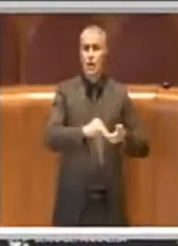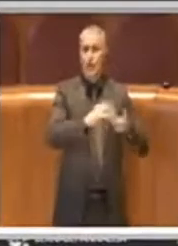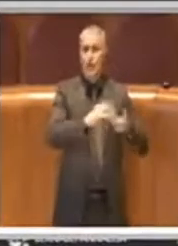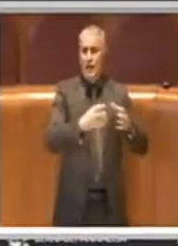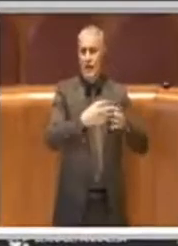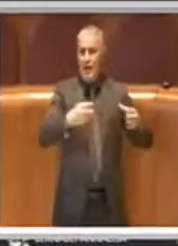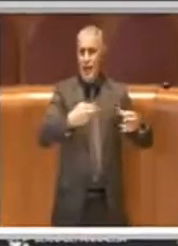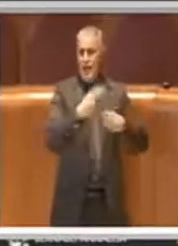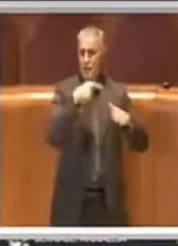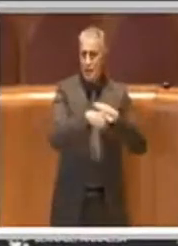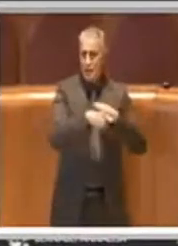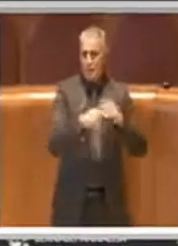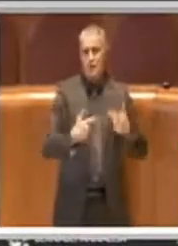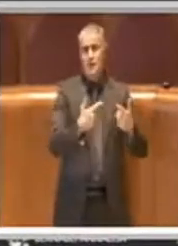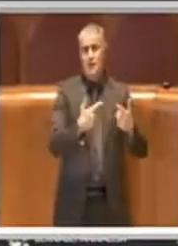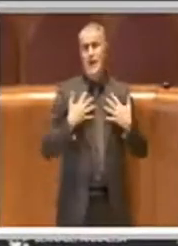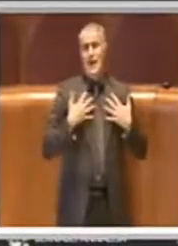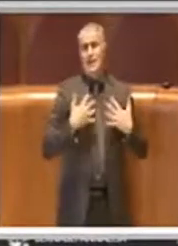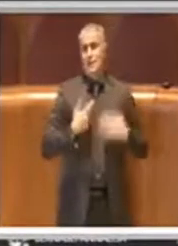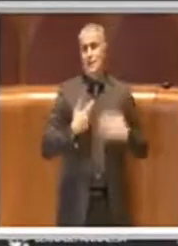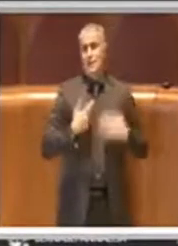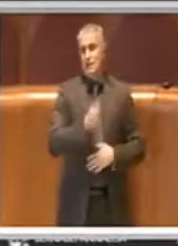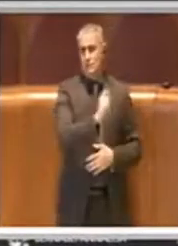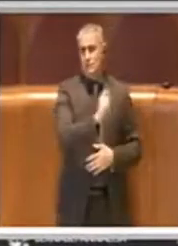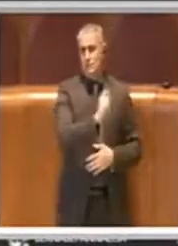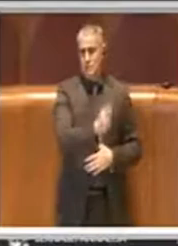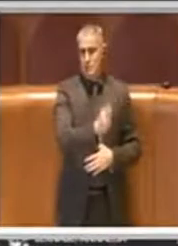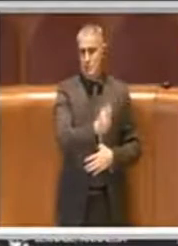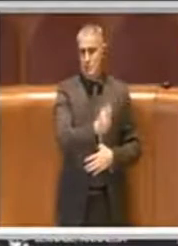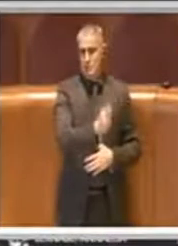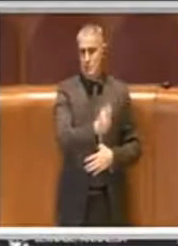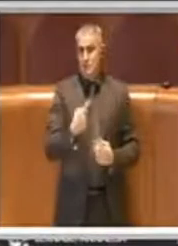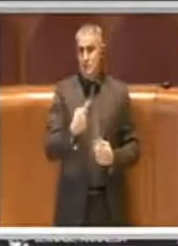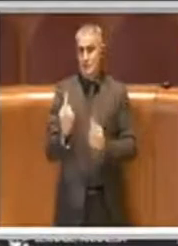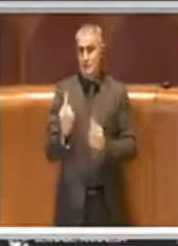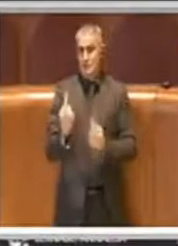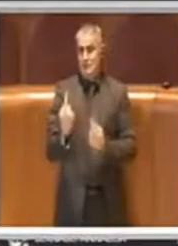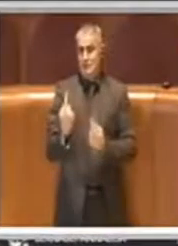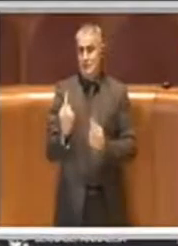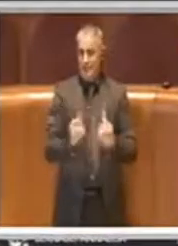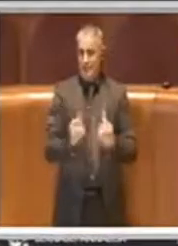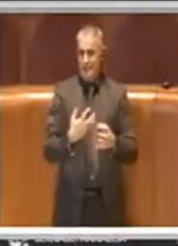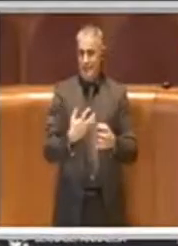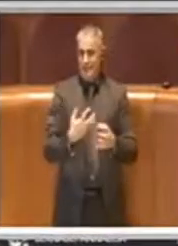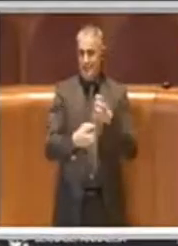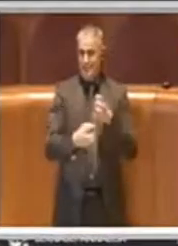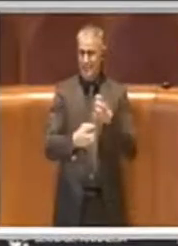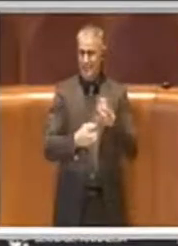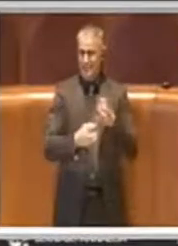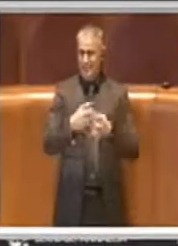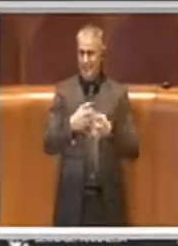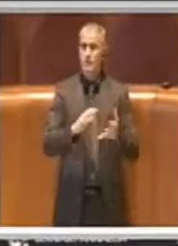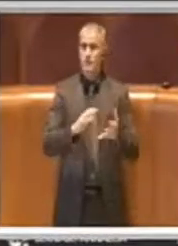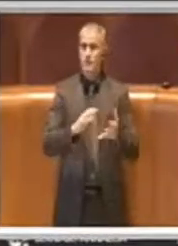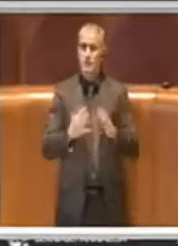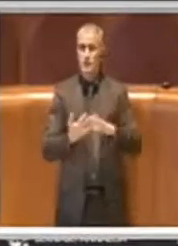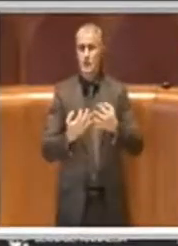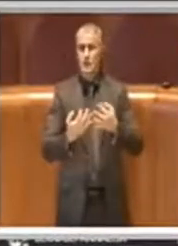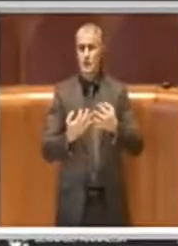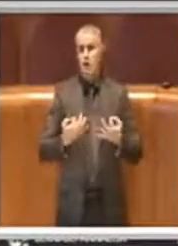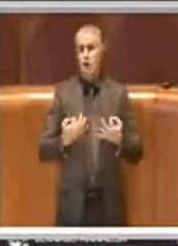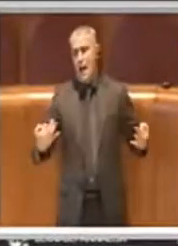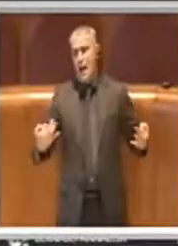intanto recuperiamo una situazione di normalità e usciamo da questa situazione